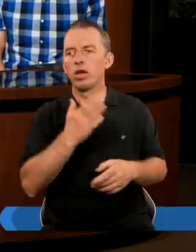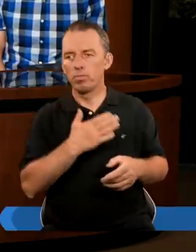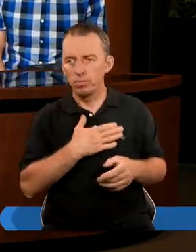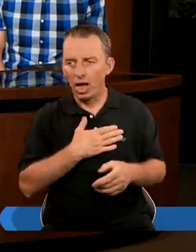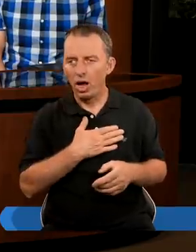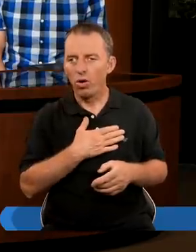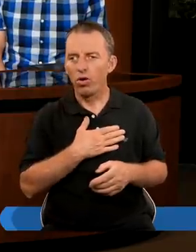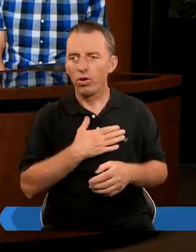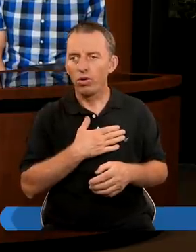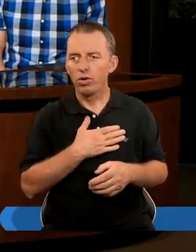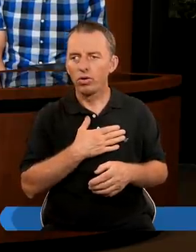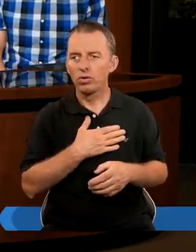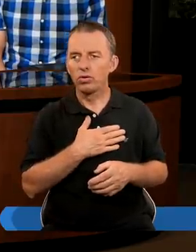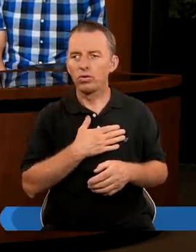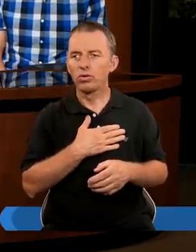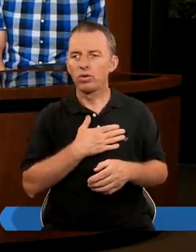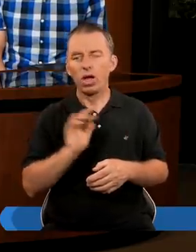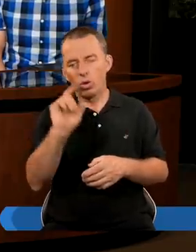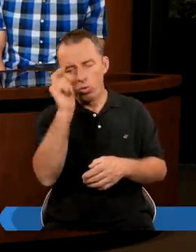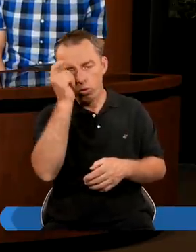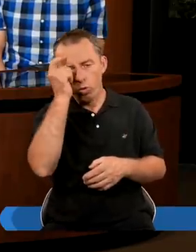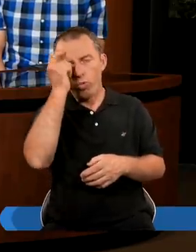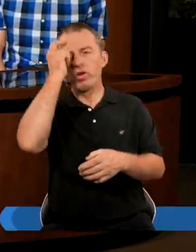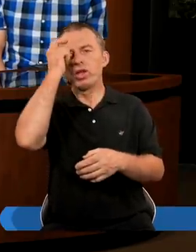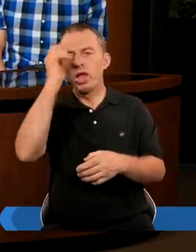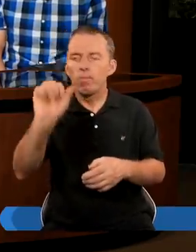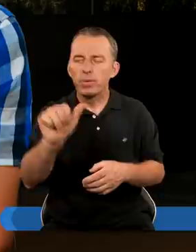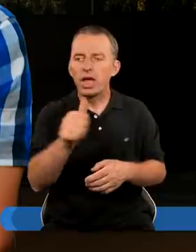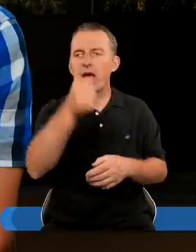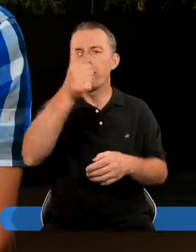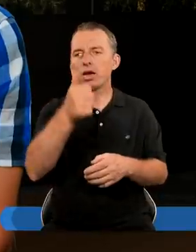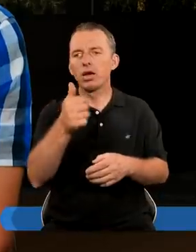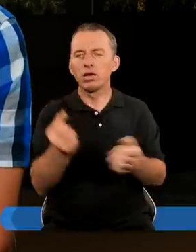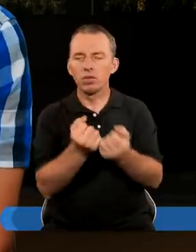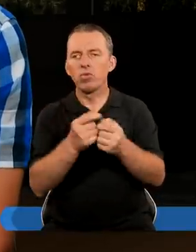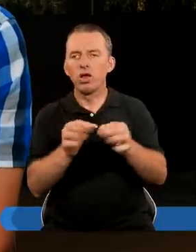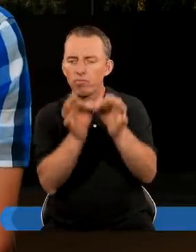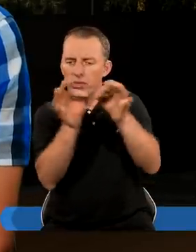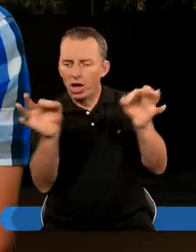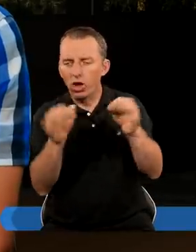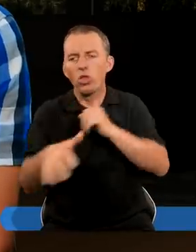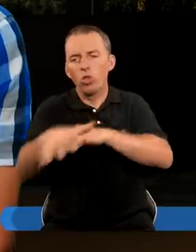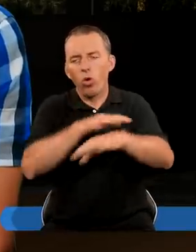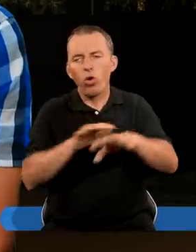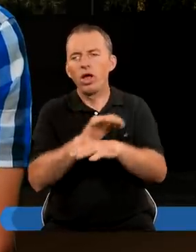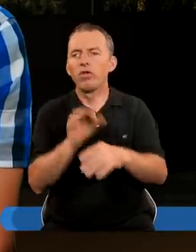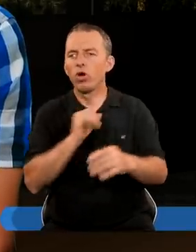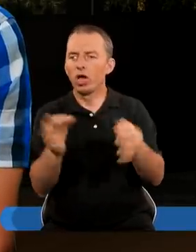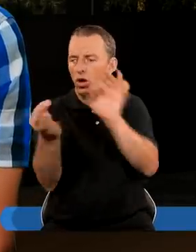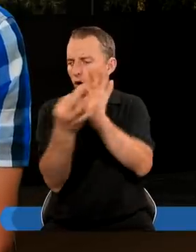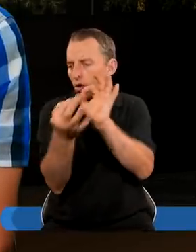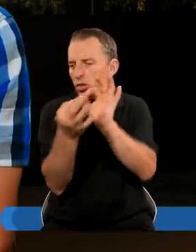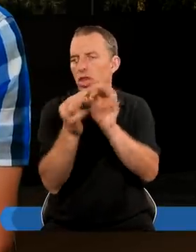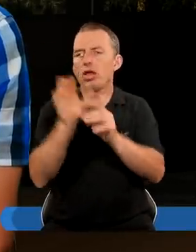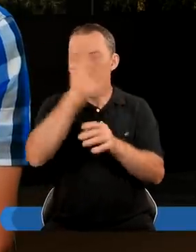Będzie miał wydźwięk Głównie I w pierwszym mierze Duchowy Tak naprawdę Poprzez swoją